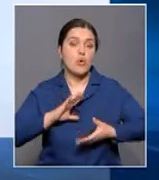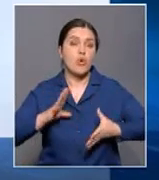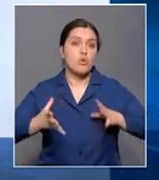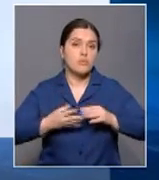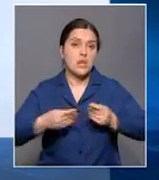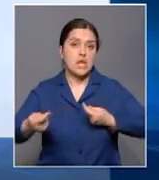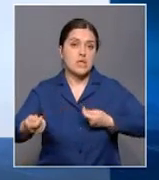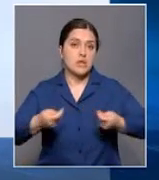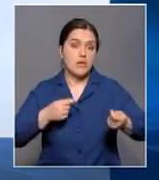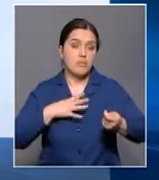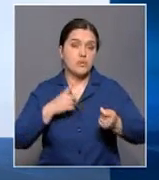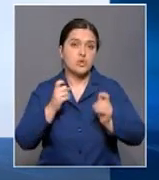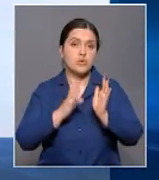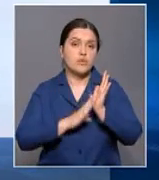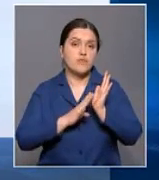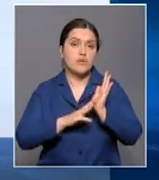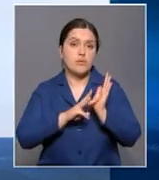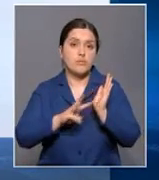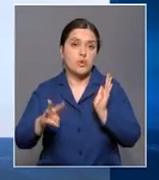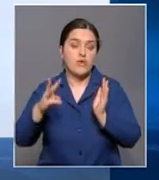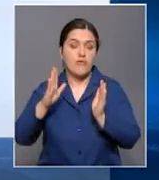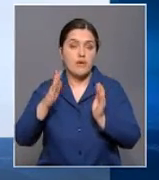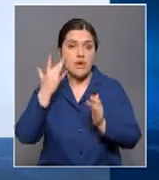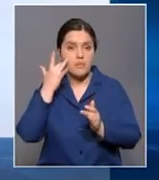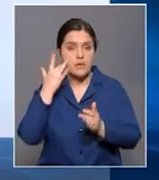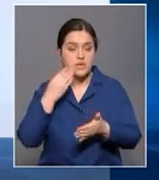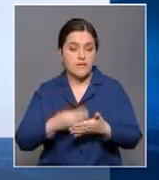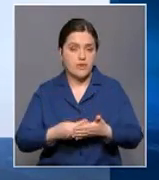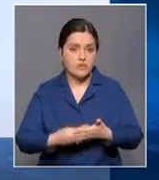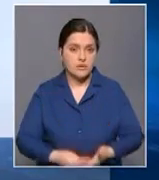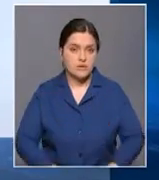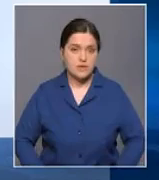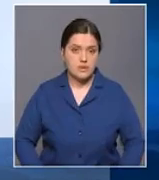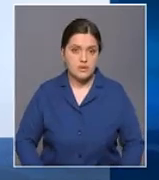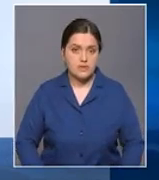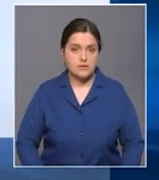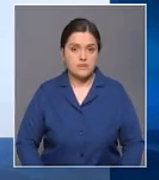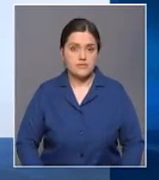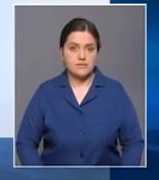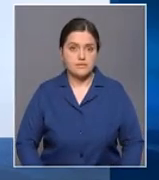Общий объем торгов состоял почти 190 миллионов в американской валюте.